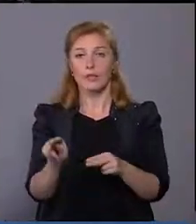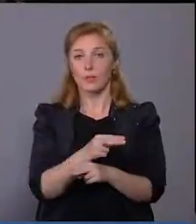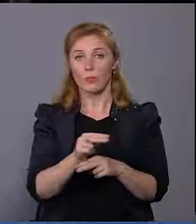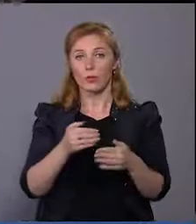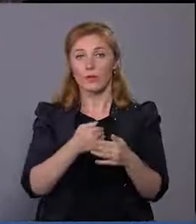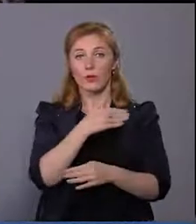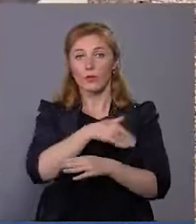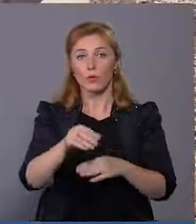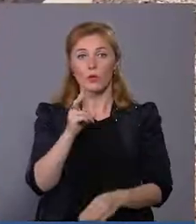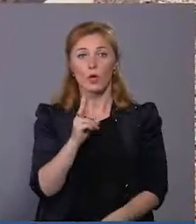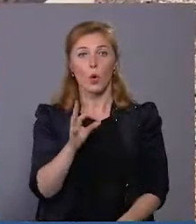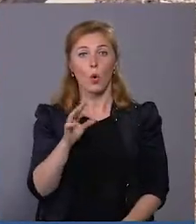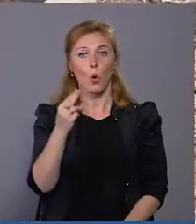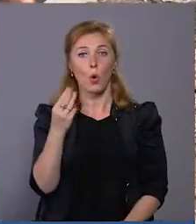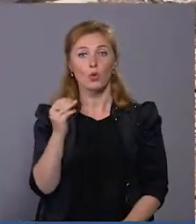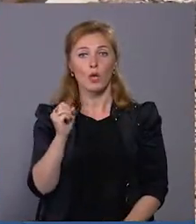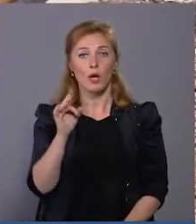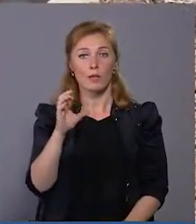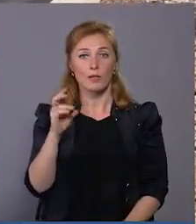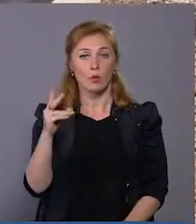Кошарського до провулку 5-го Хвилястого.